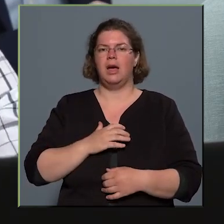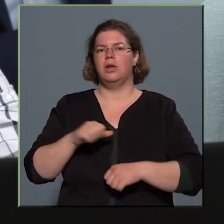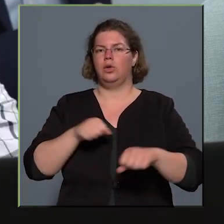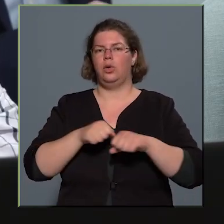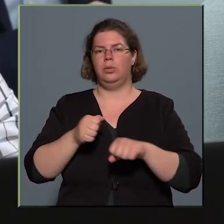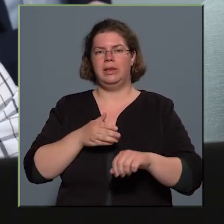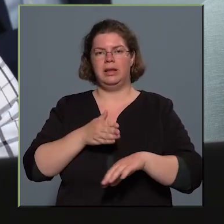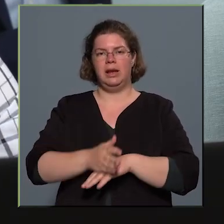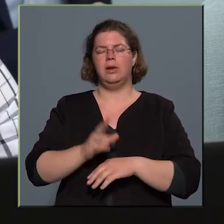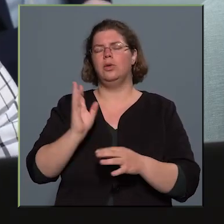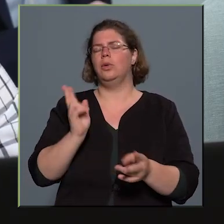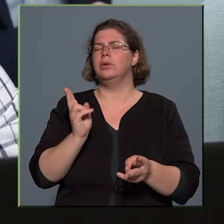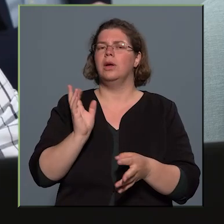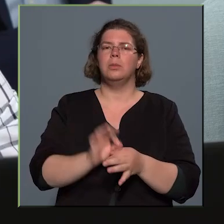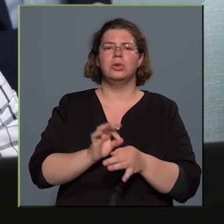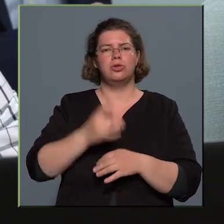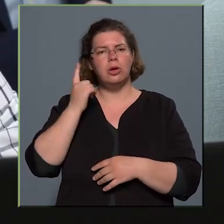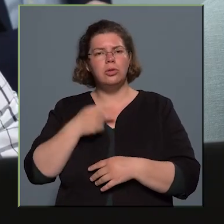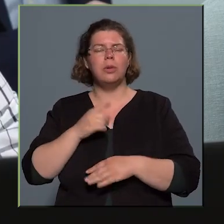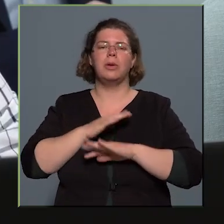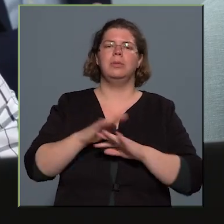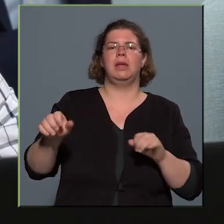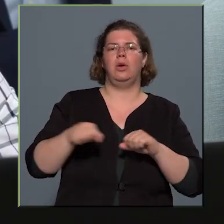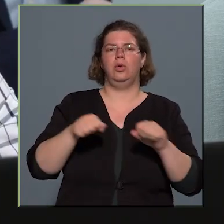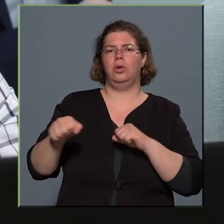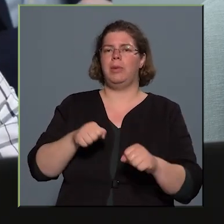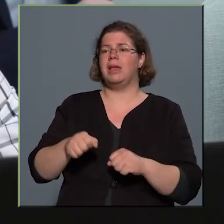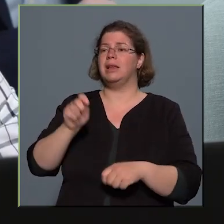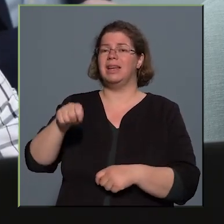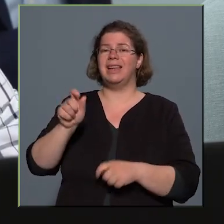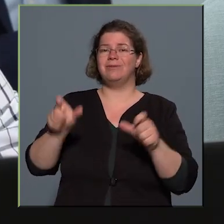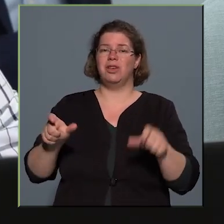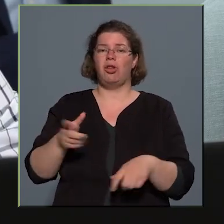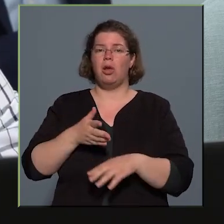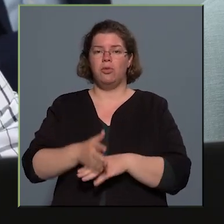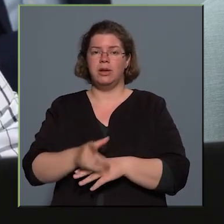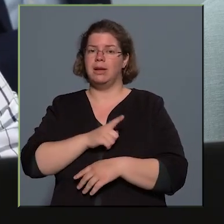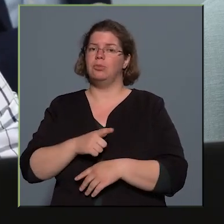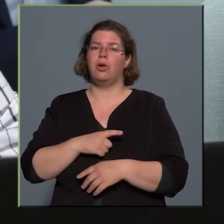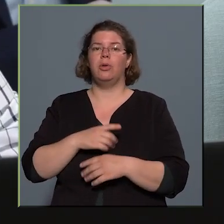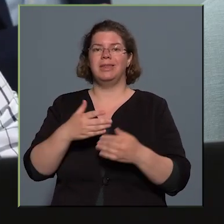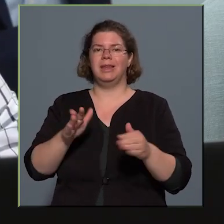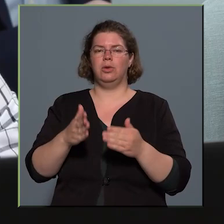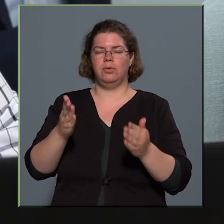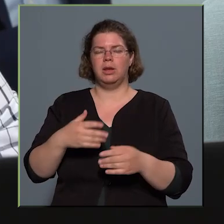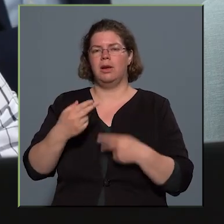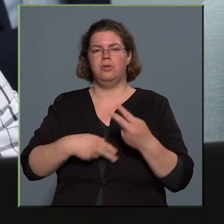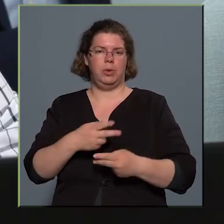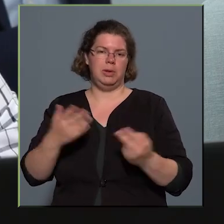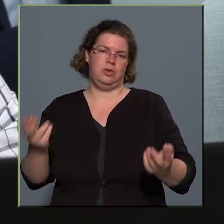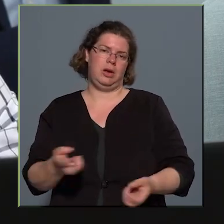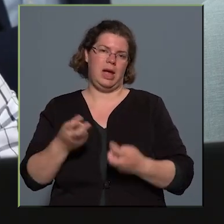irányába, hogy pontosan tudom, hogy minden önkormányzati képviselő felé nemcsak, hogy nyitott vagy, hanem folyamatosan keresed velük a kapcsolatot.